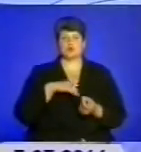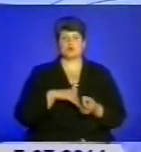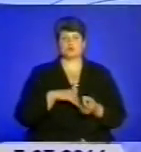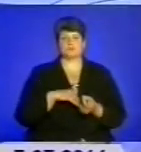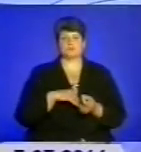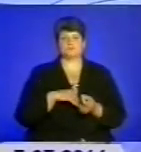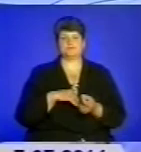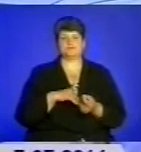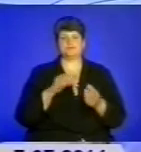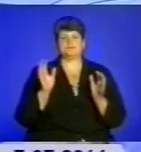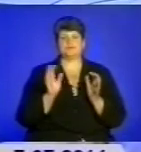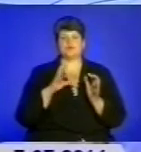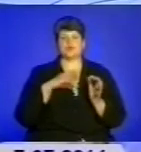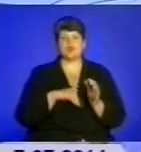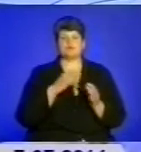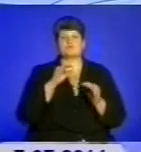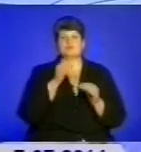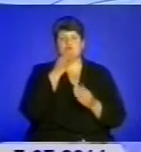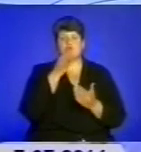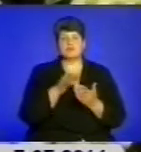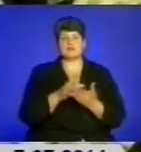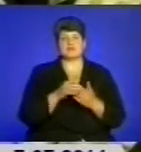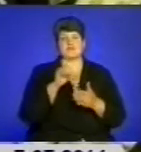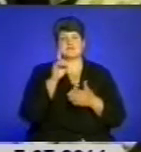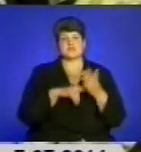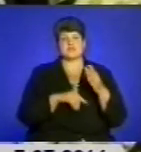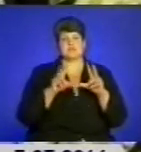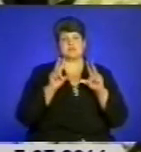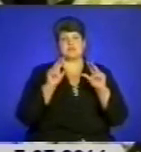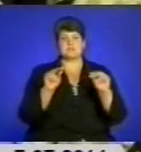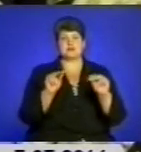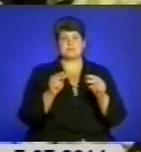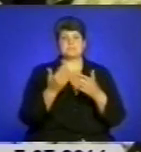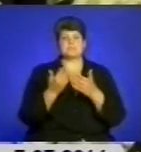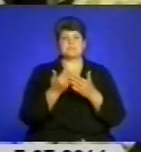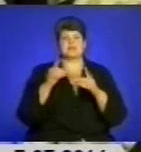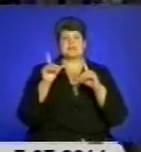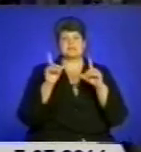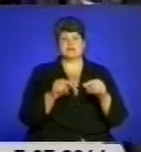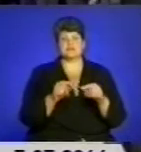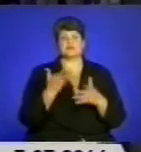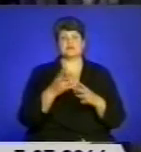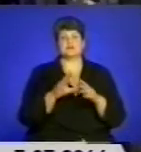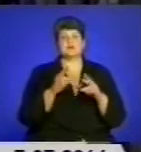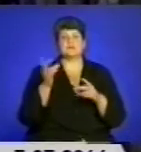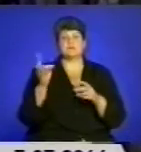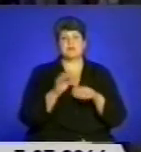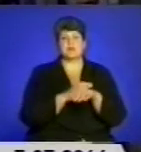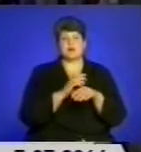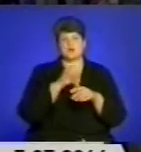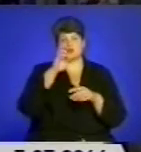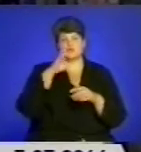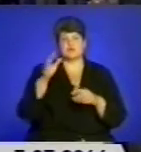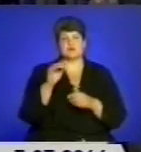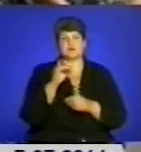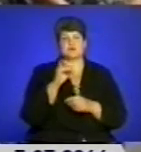дух духовності, дух відповідальності і вірність присязі. Перед виїздом кожного бійця поблагословив капелан самооборони Майдану Тернопільщини отець